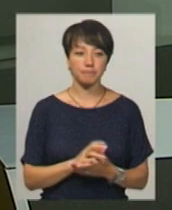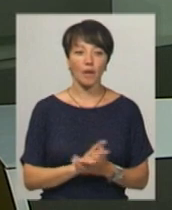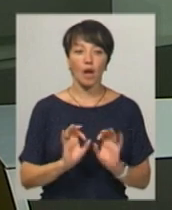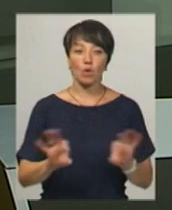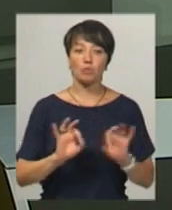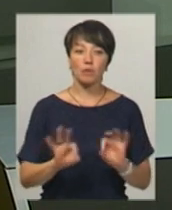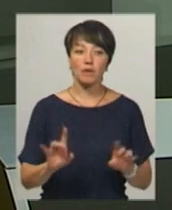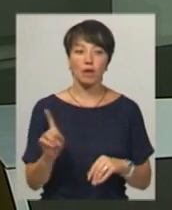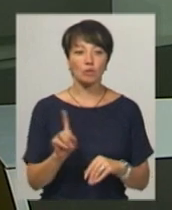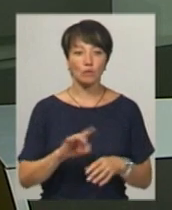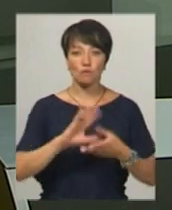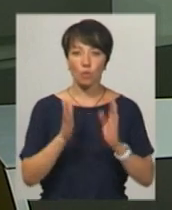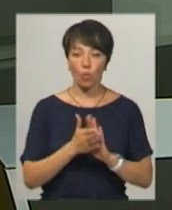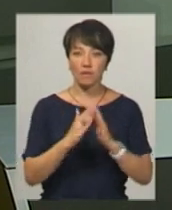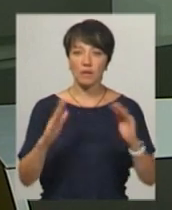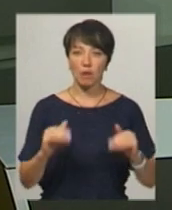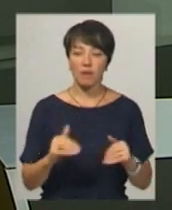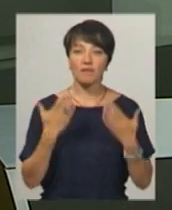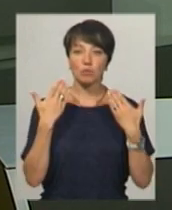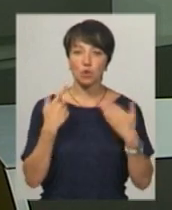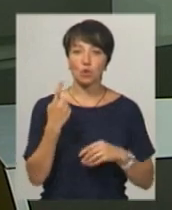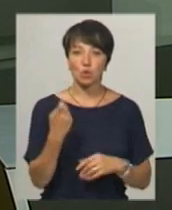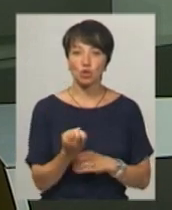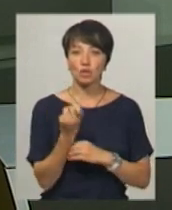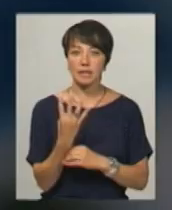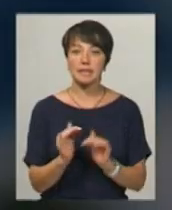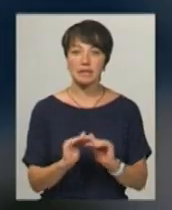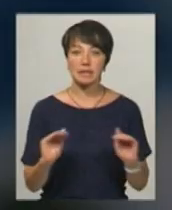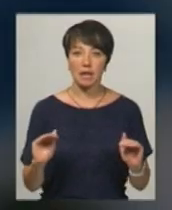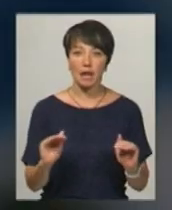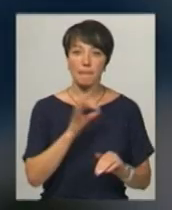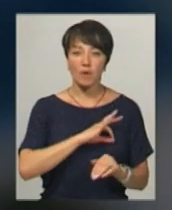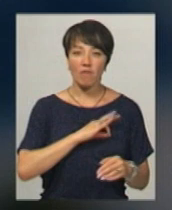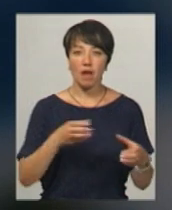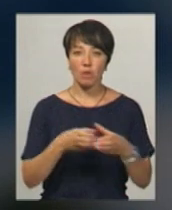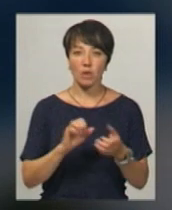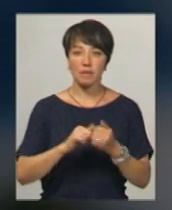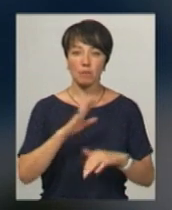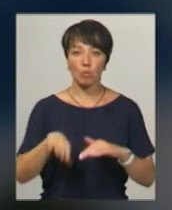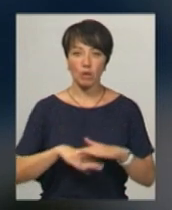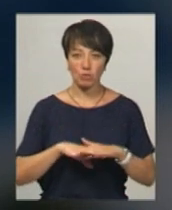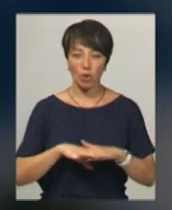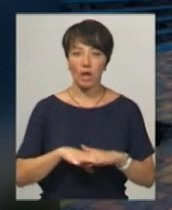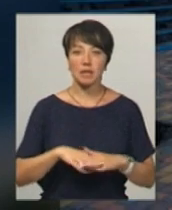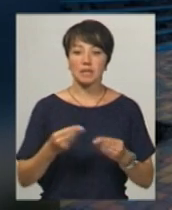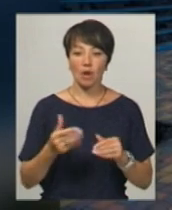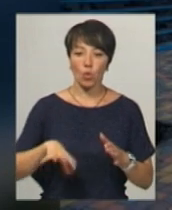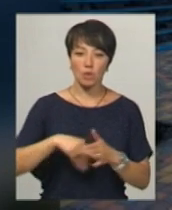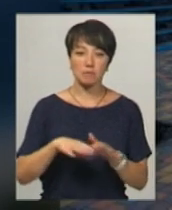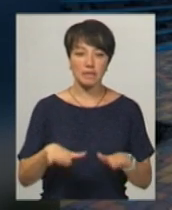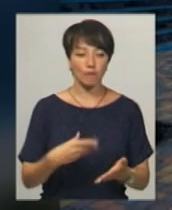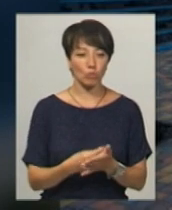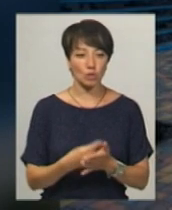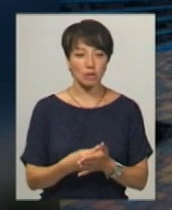розповіла, що усього у таборі «Салют» відпочиває 114 дітей пільгової категорії з Кам'янця Подільського за гроші місцевого